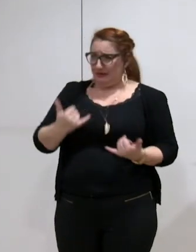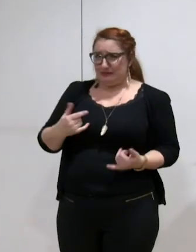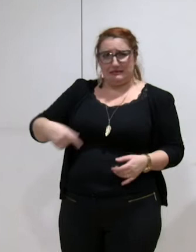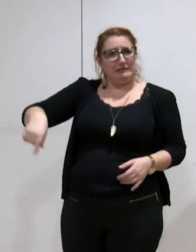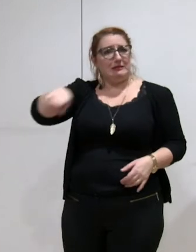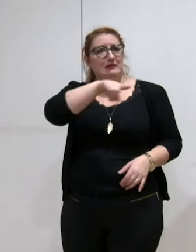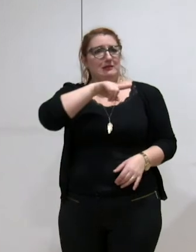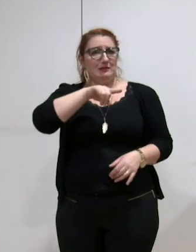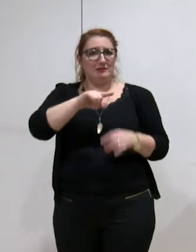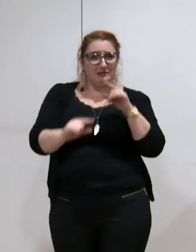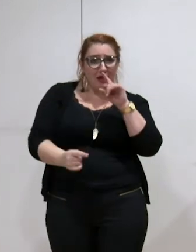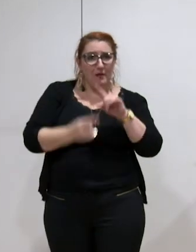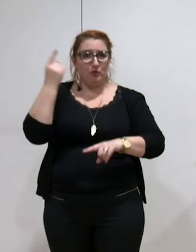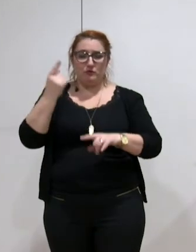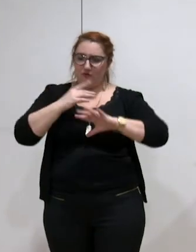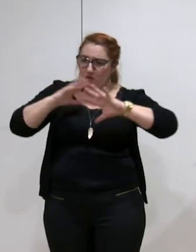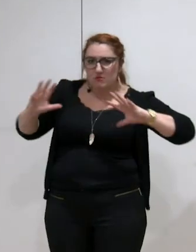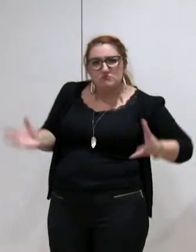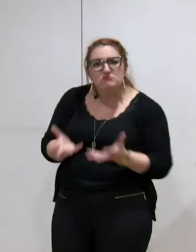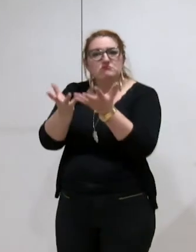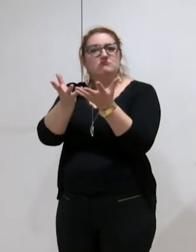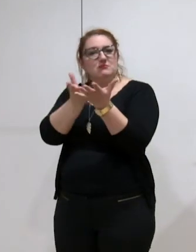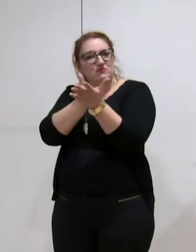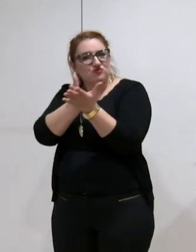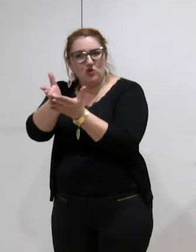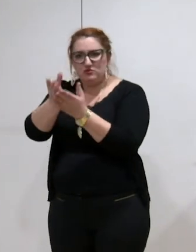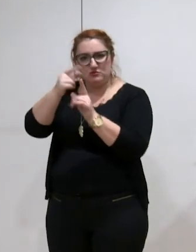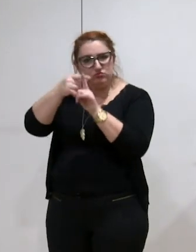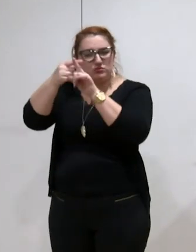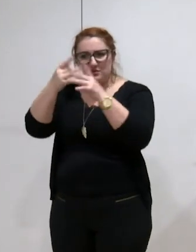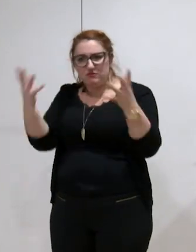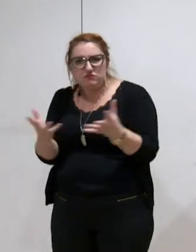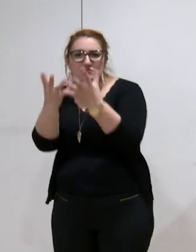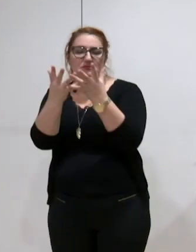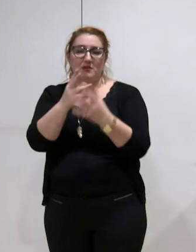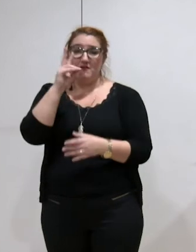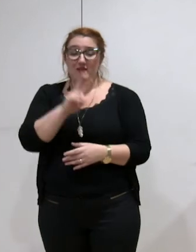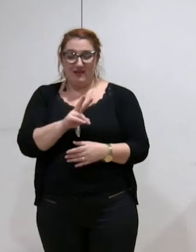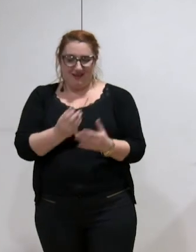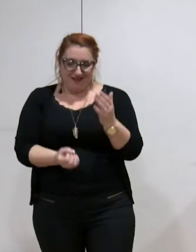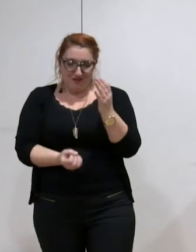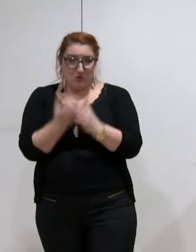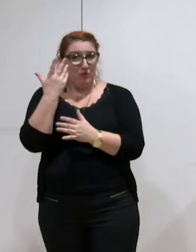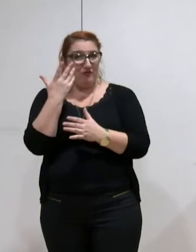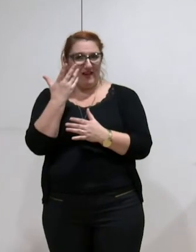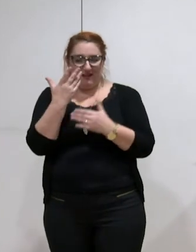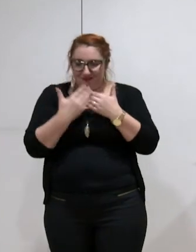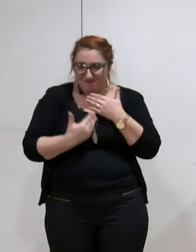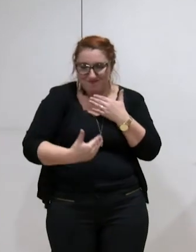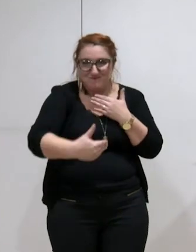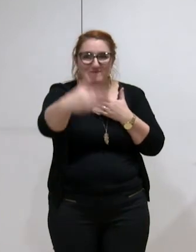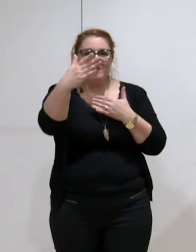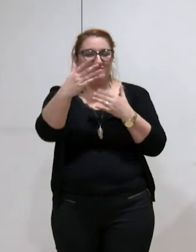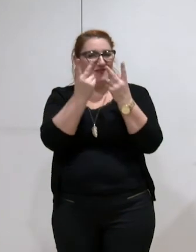est de donner du sens à ce chantier. Nous sommes au démarrage d'une nouvelle page de l'histoire de notre ville et dans cette nouvelle aventure